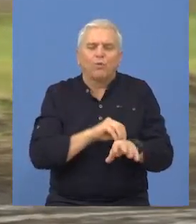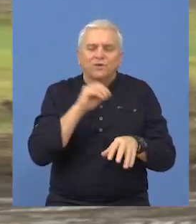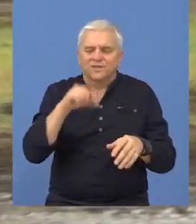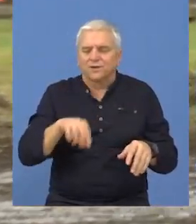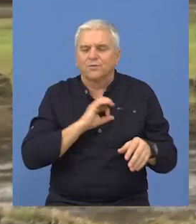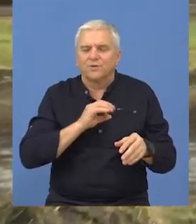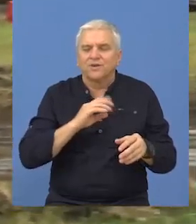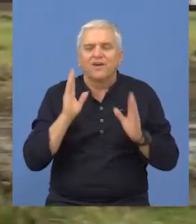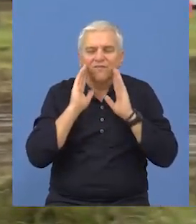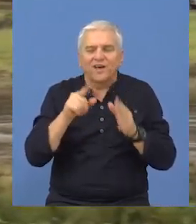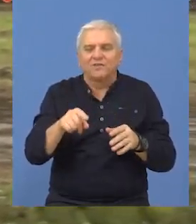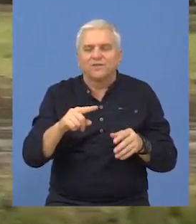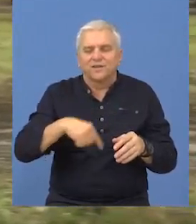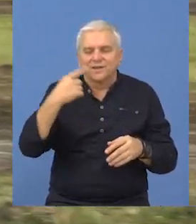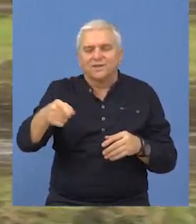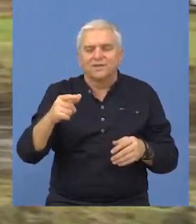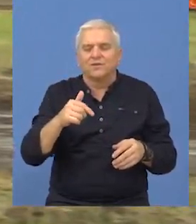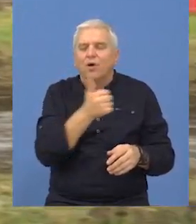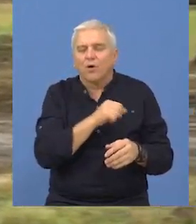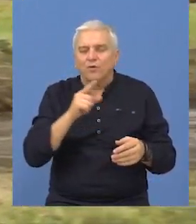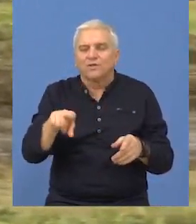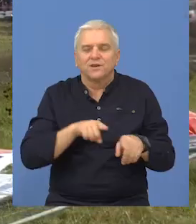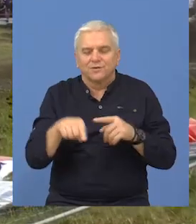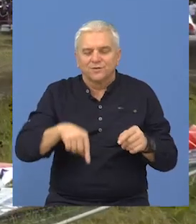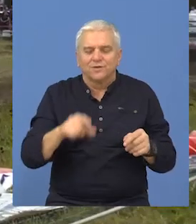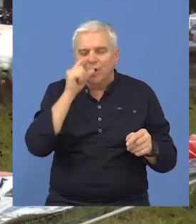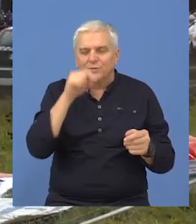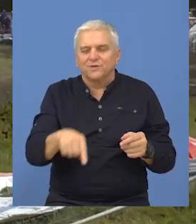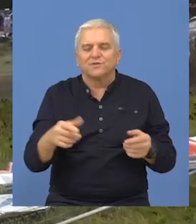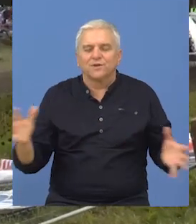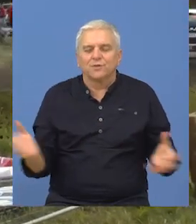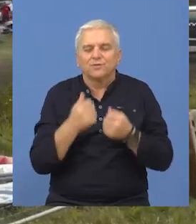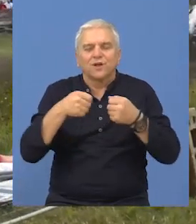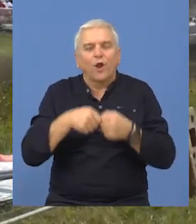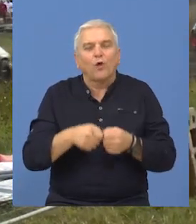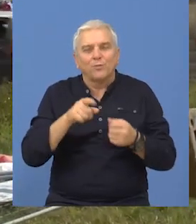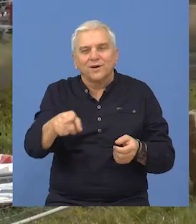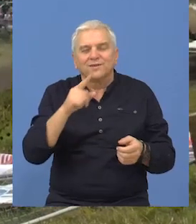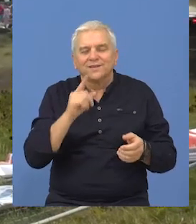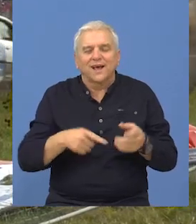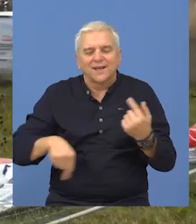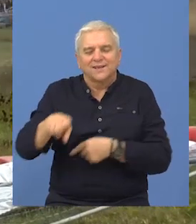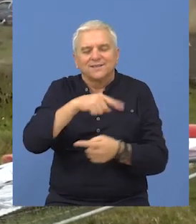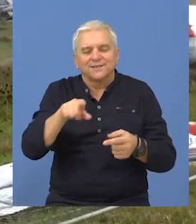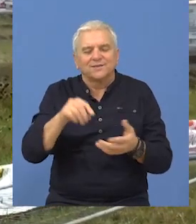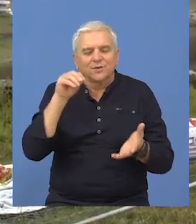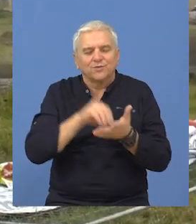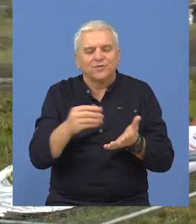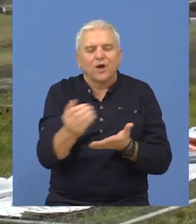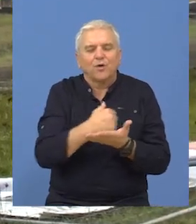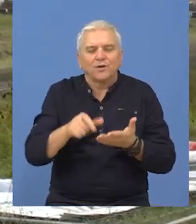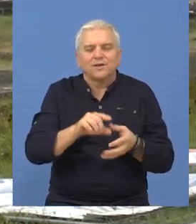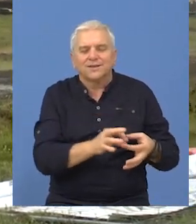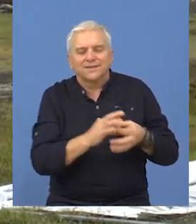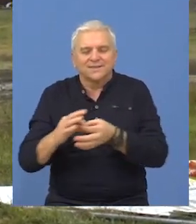utiskom iz Bečeja u nati da će se u narednom periodu i u našoj opštini osnovati klub i da će ova staza biti u